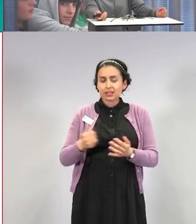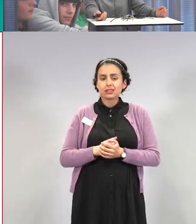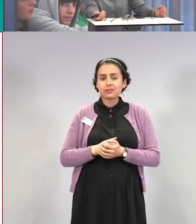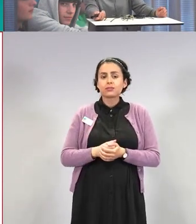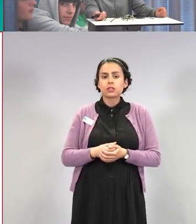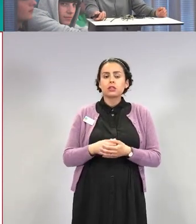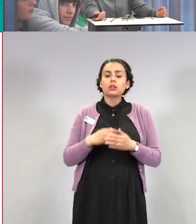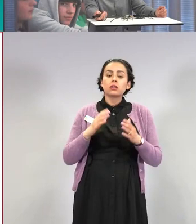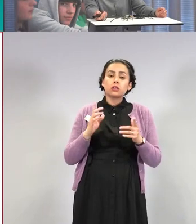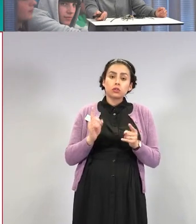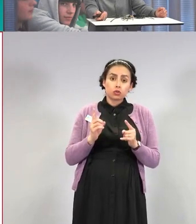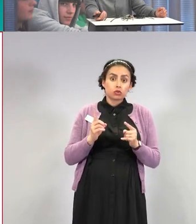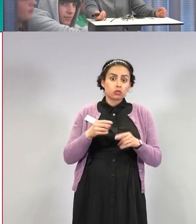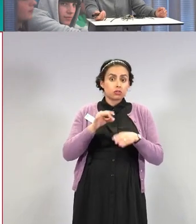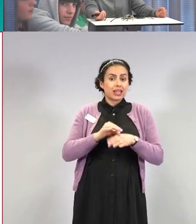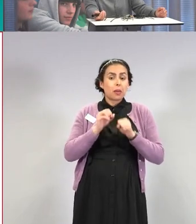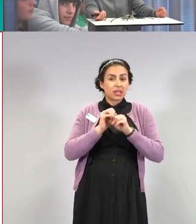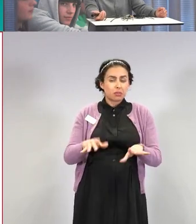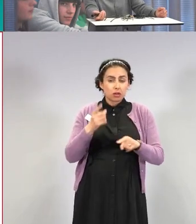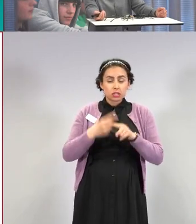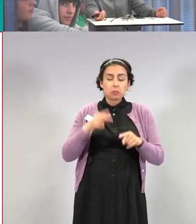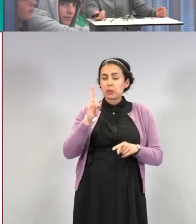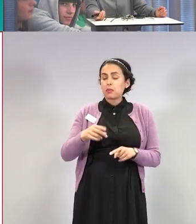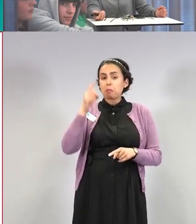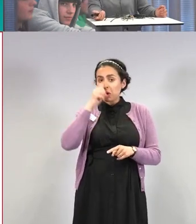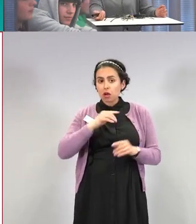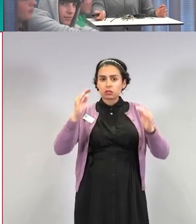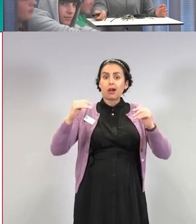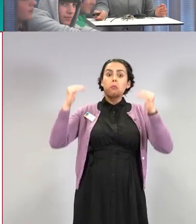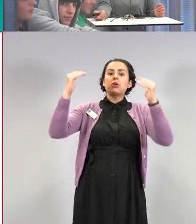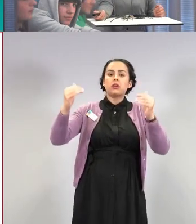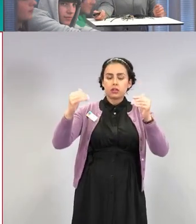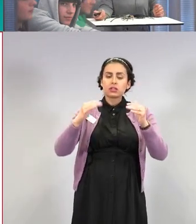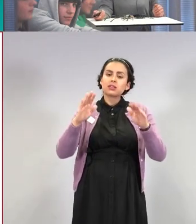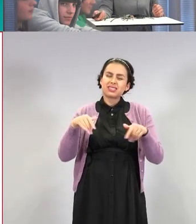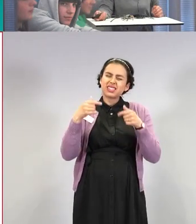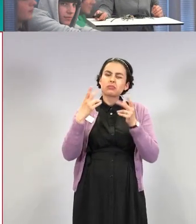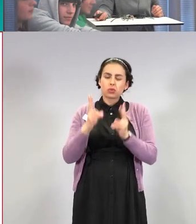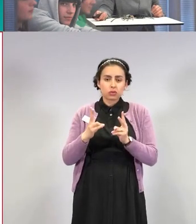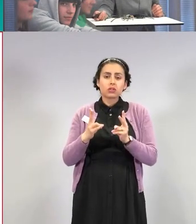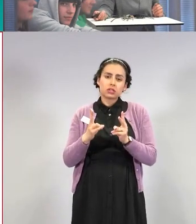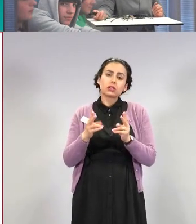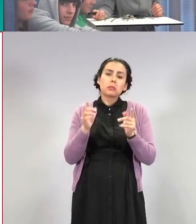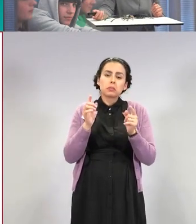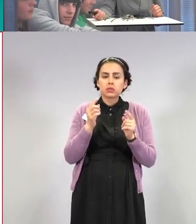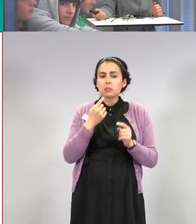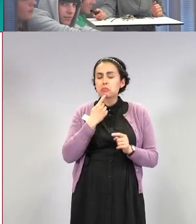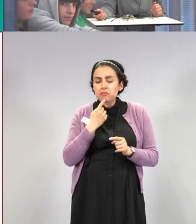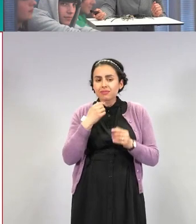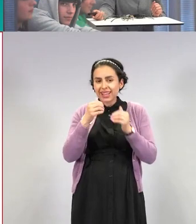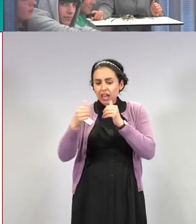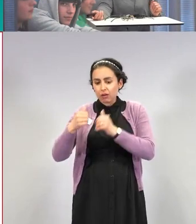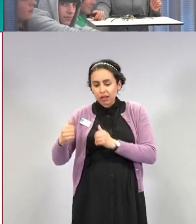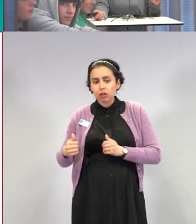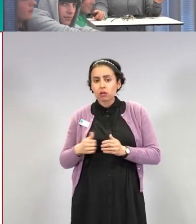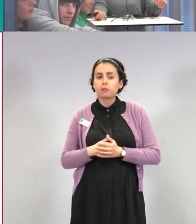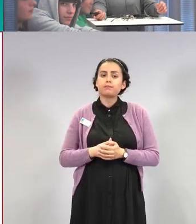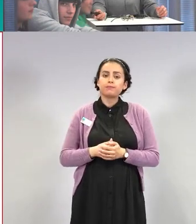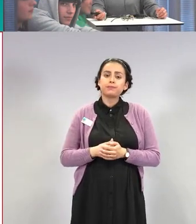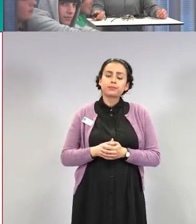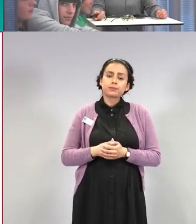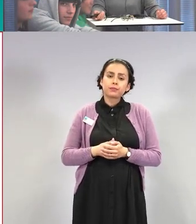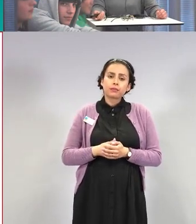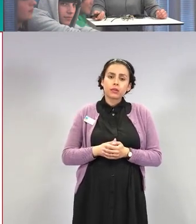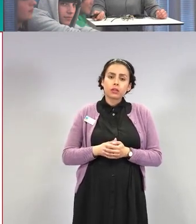korkeammalla epidemialla myös hyvin pieniä eroja. Eli tämä on se tausta. Ja sitten vielä tätä on verrattu nyt